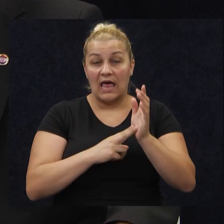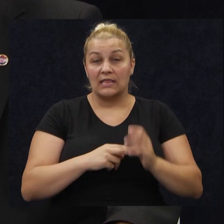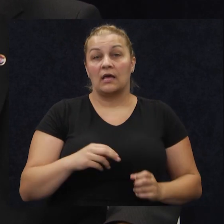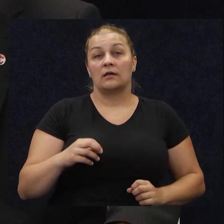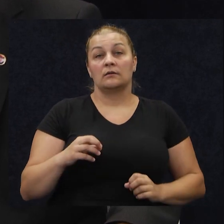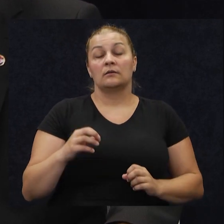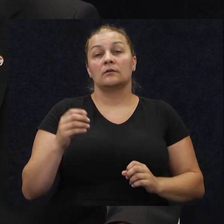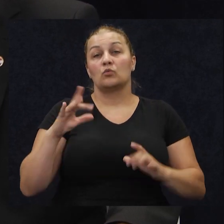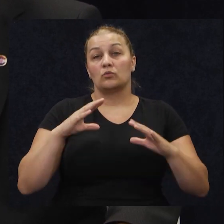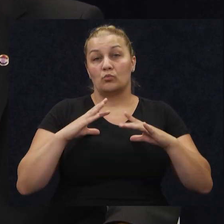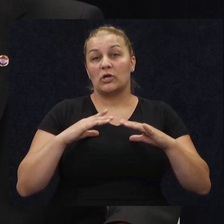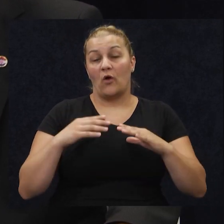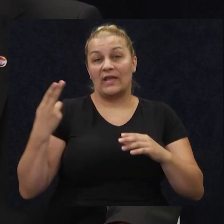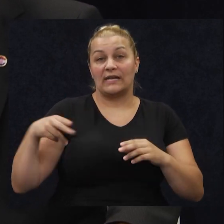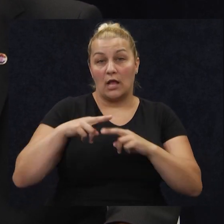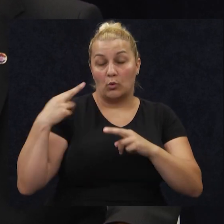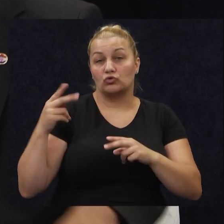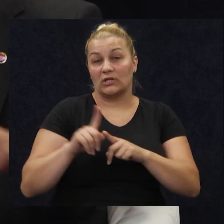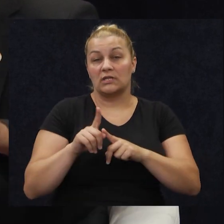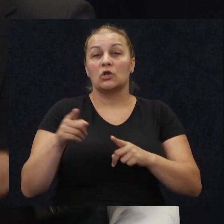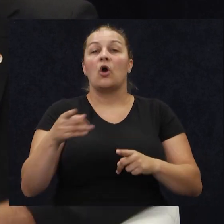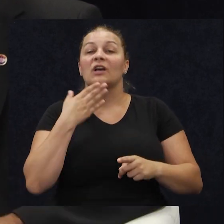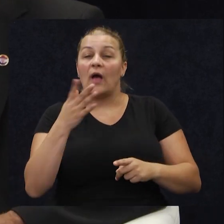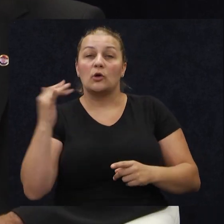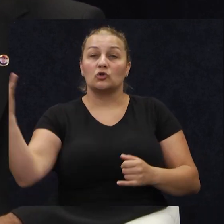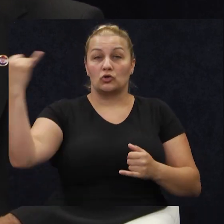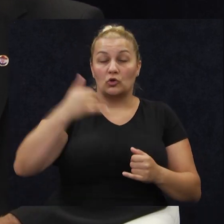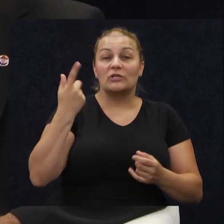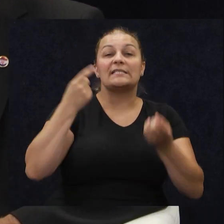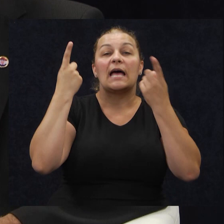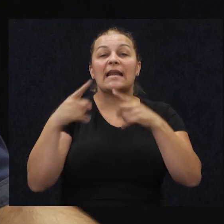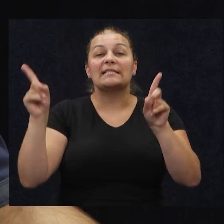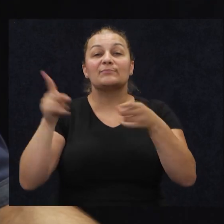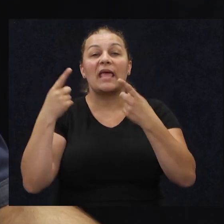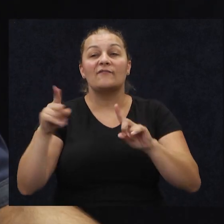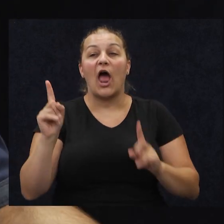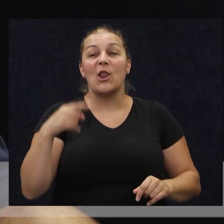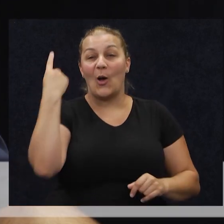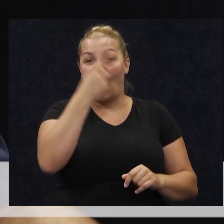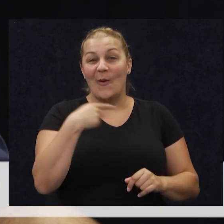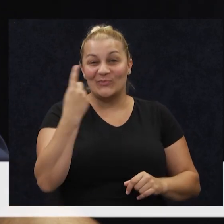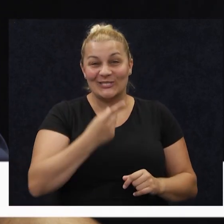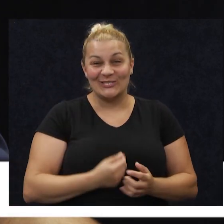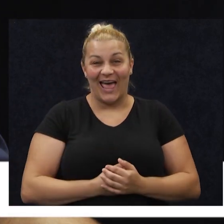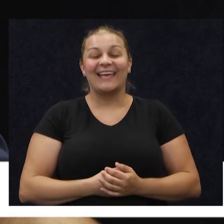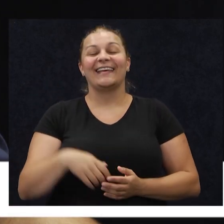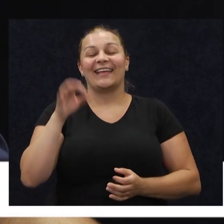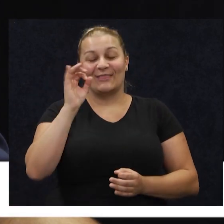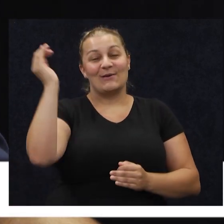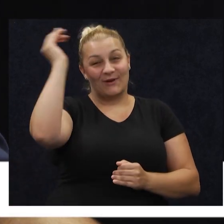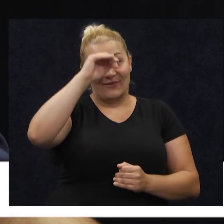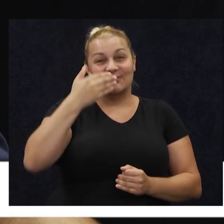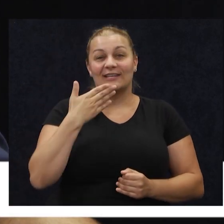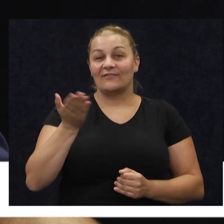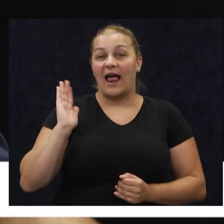večer, hvala i vama što ste potegli iz ovih dana raspjevanog omiša. Dobro večer, hvala vama.